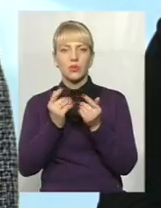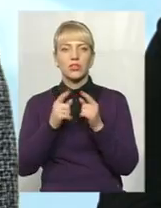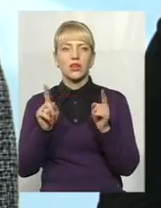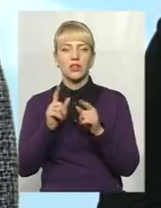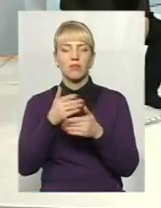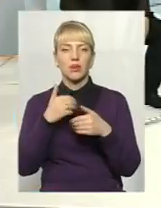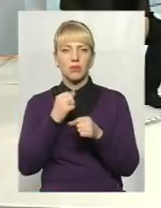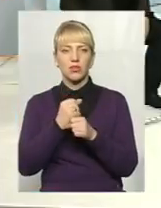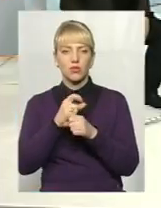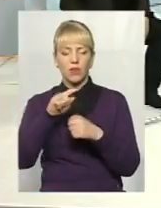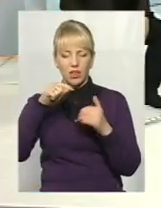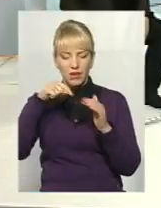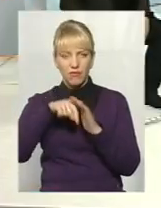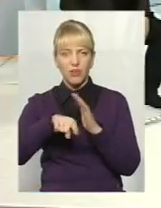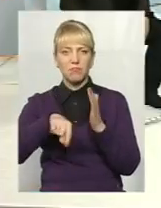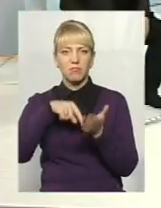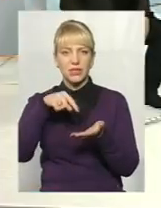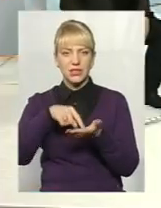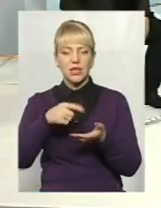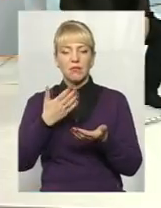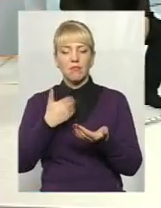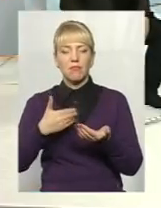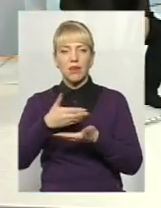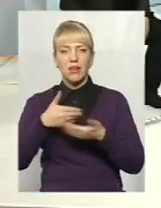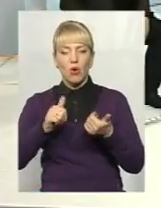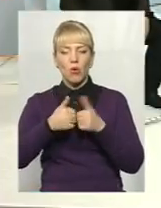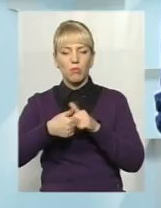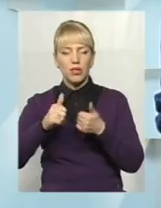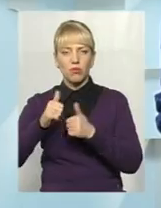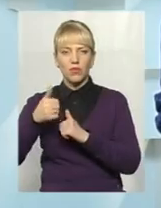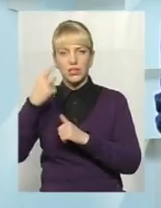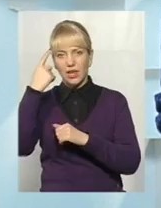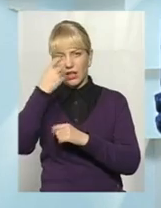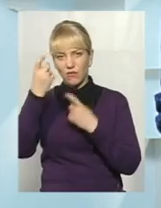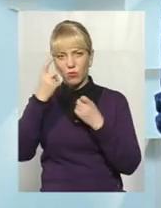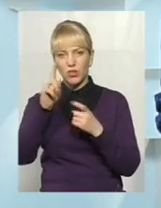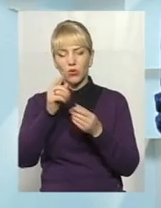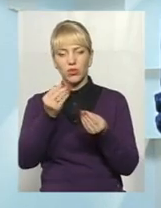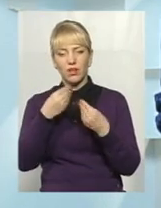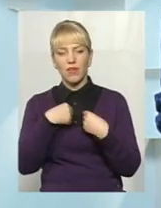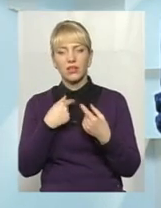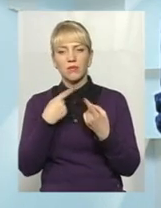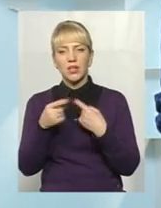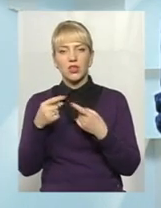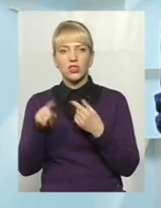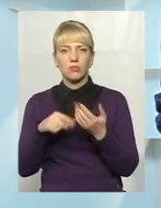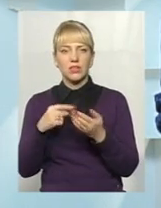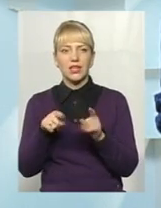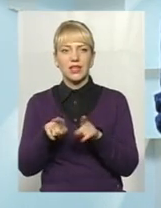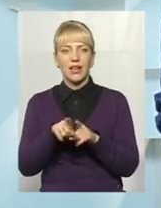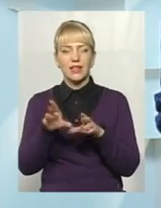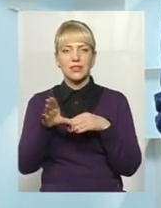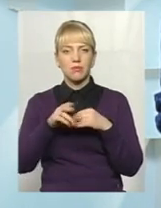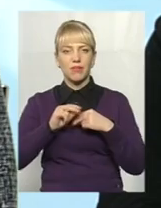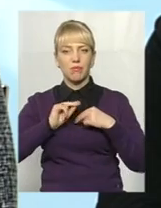працювали в місті. Ми обмінювалися ту інформацію, яку надавали на інші міста, і така співпраця, вона в подальшому